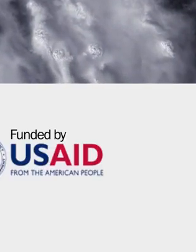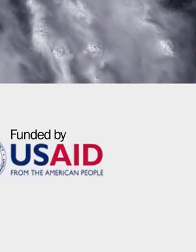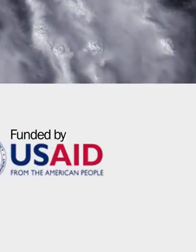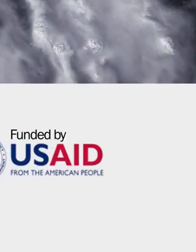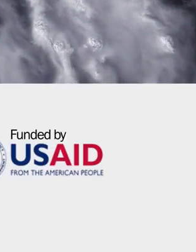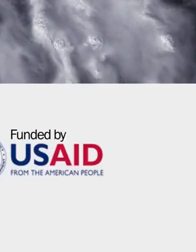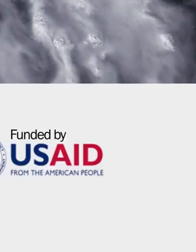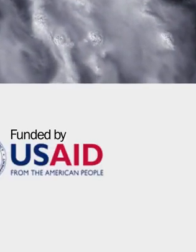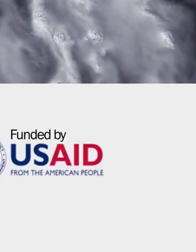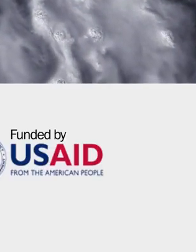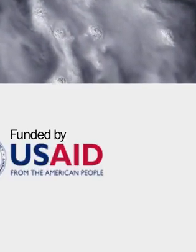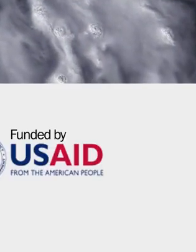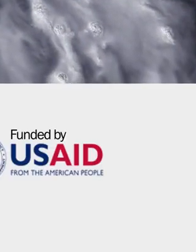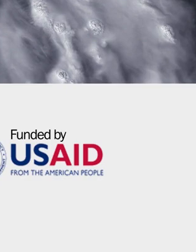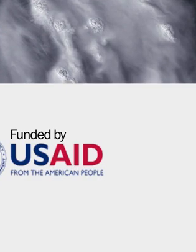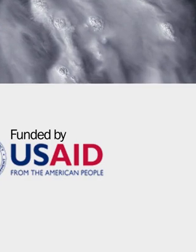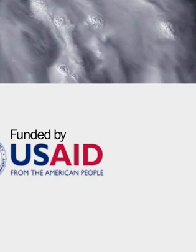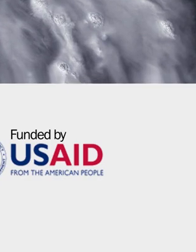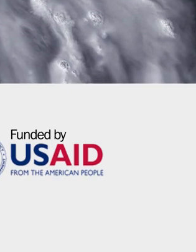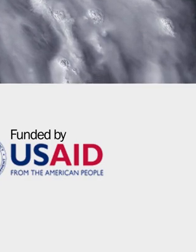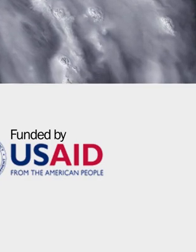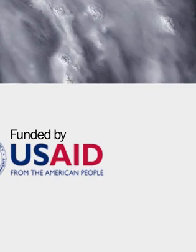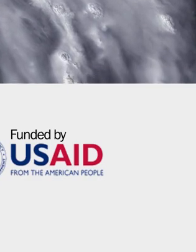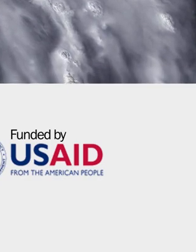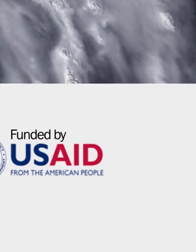entyonasyonal Amerik, Bureau Asistans desas lot peyi. Koupei. Koupei. Ba